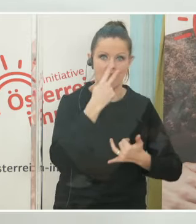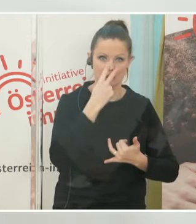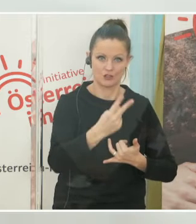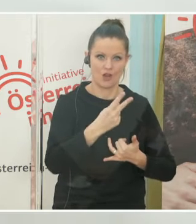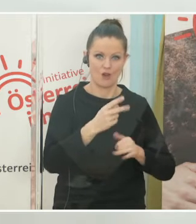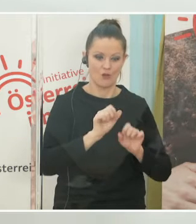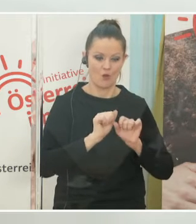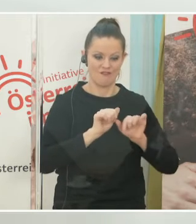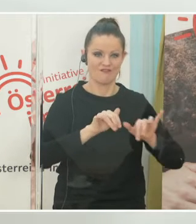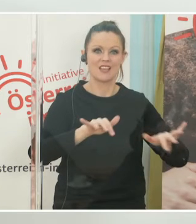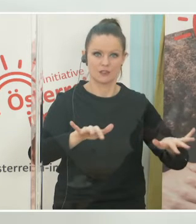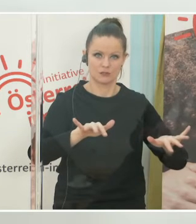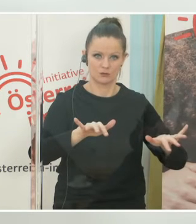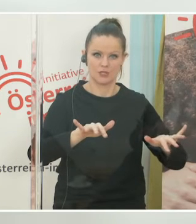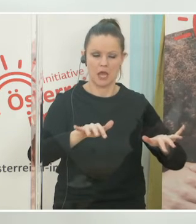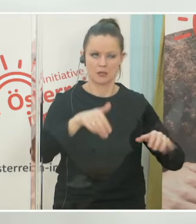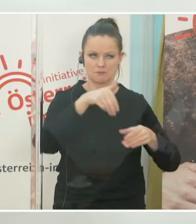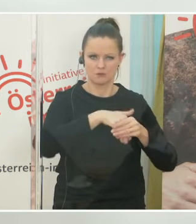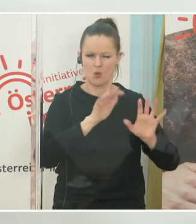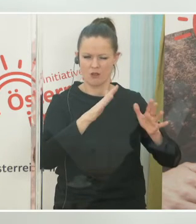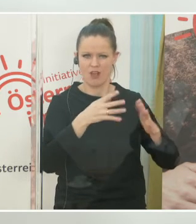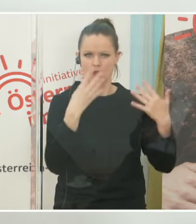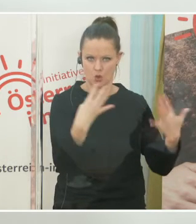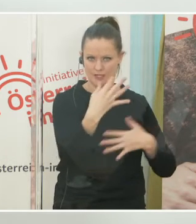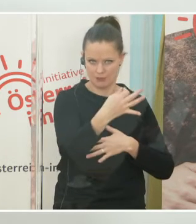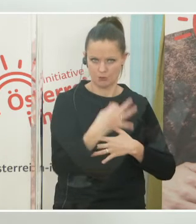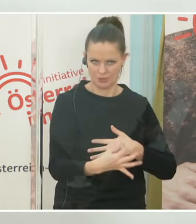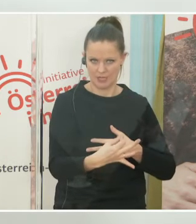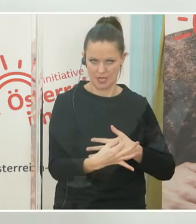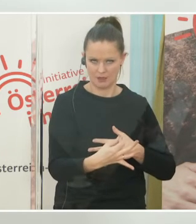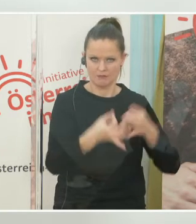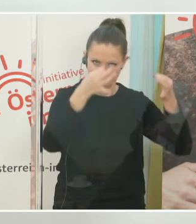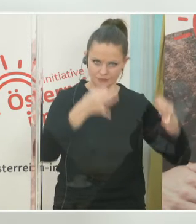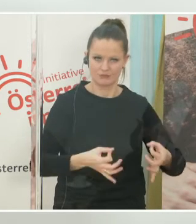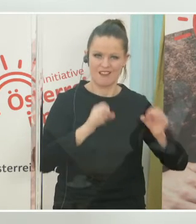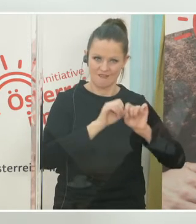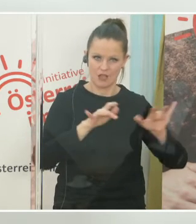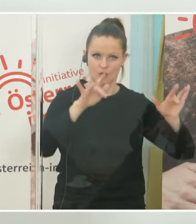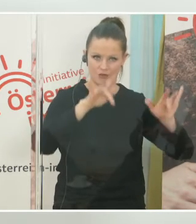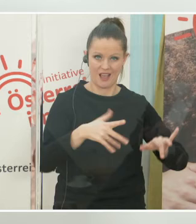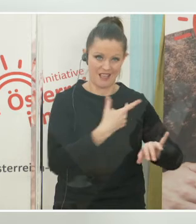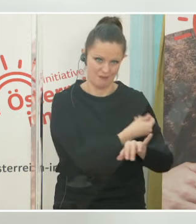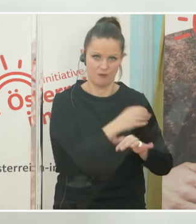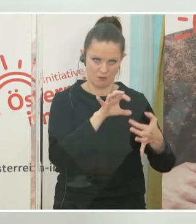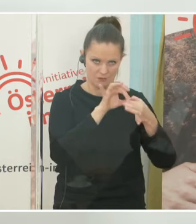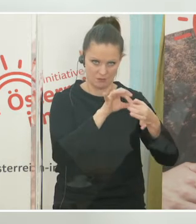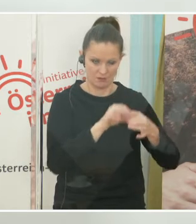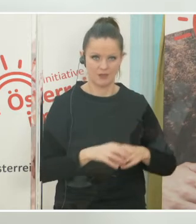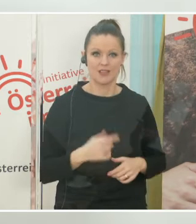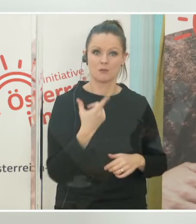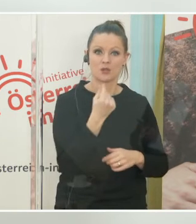die Wirksamkeit der Impfung mit etwa 90% für ein Jahr nehmen, dann müssten wir in diesem Szenario nur etwa